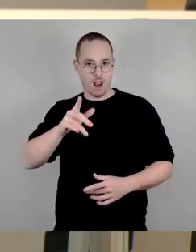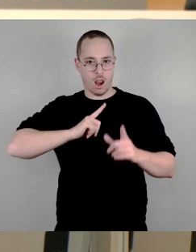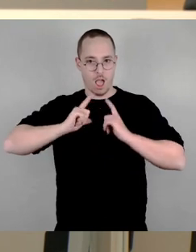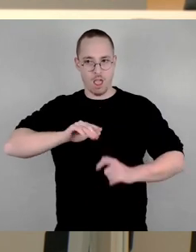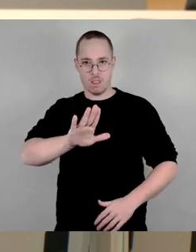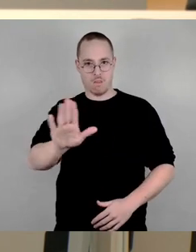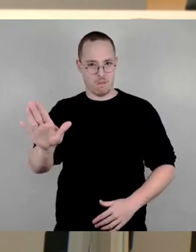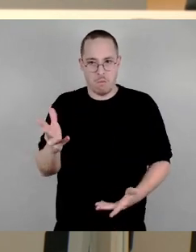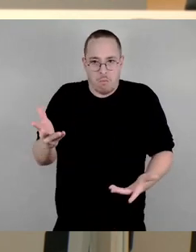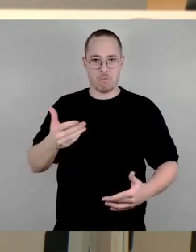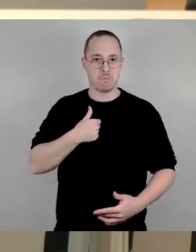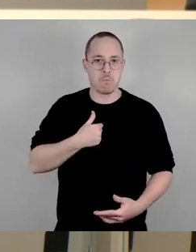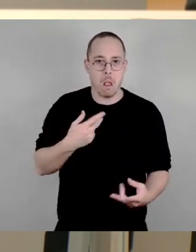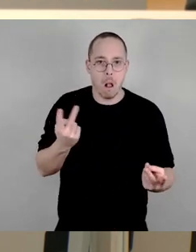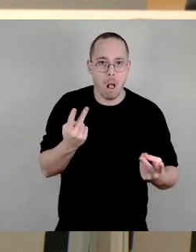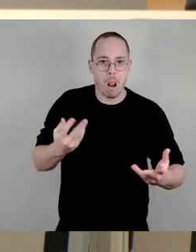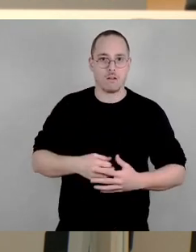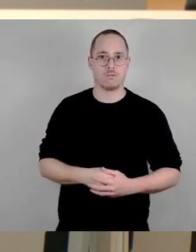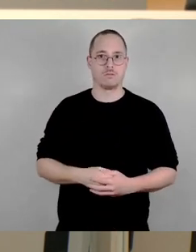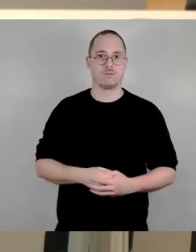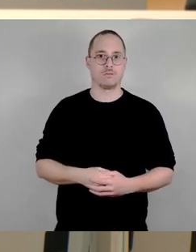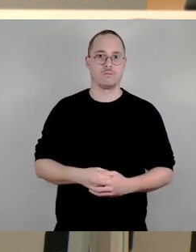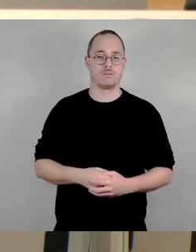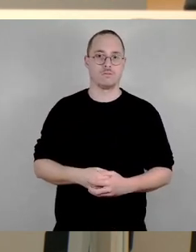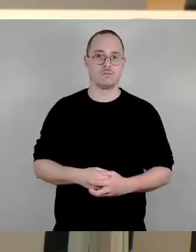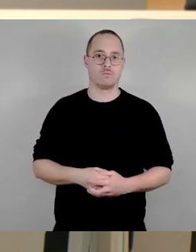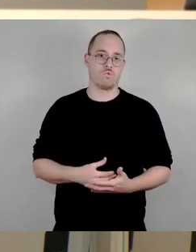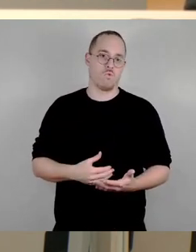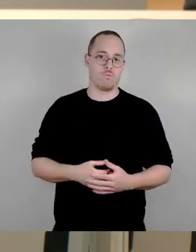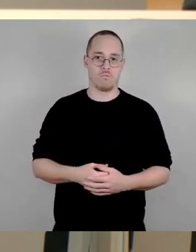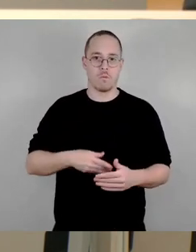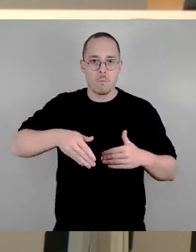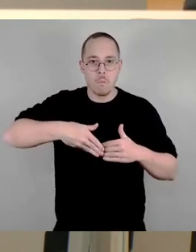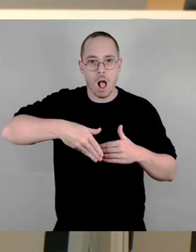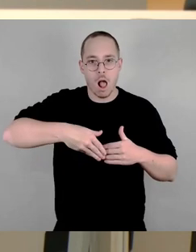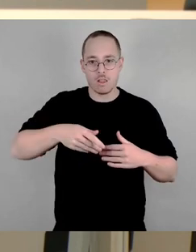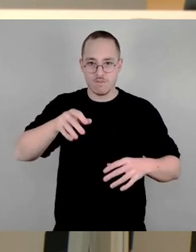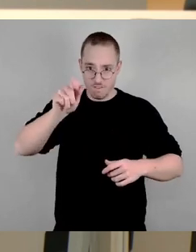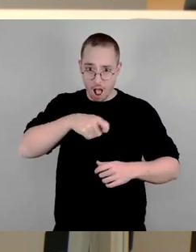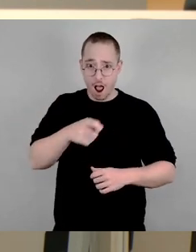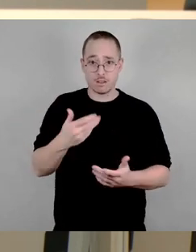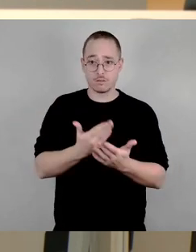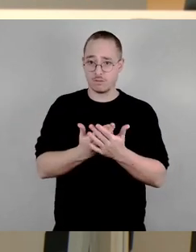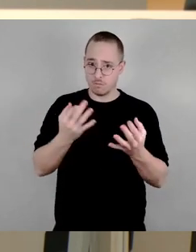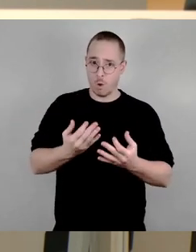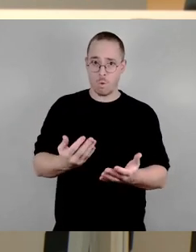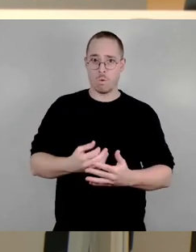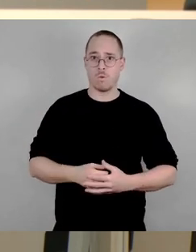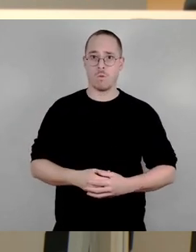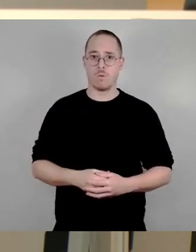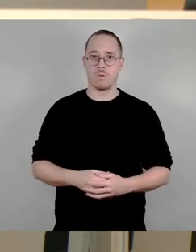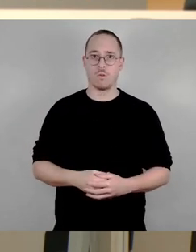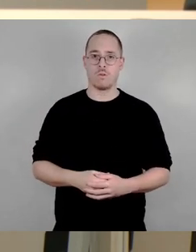Es stehen Wahlen an. Und wo sollten das Boot ist Vollrufe auch besser verfangen als in Pegida City?